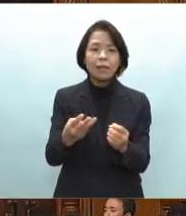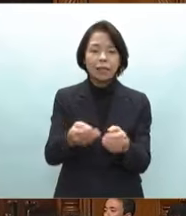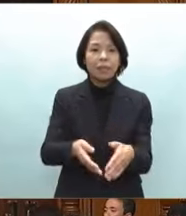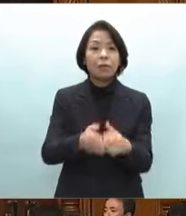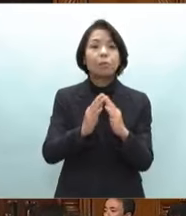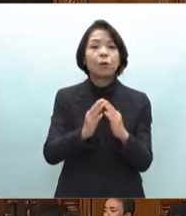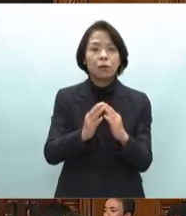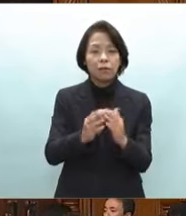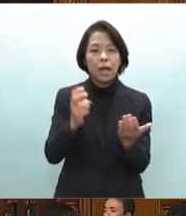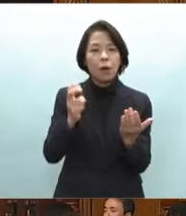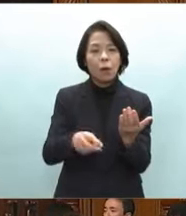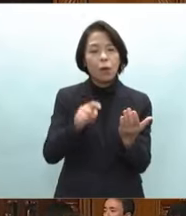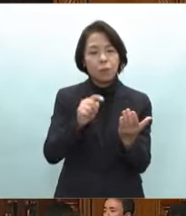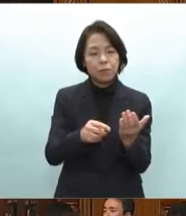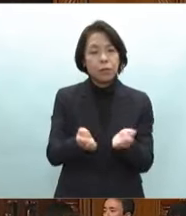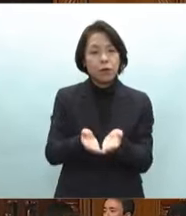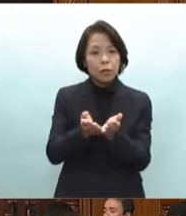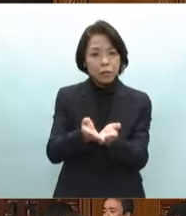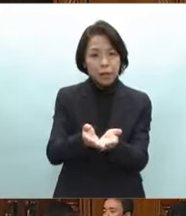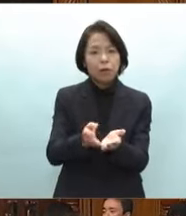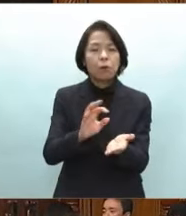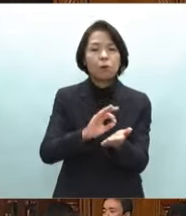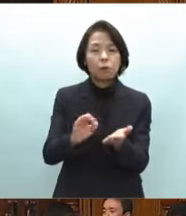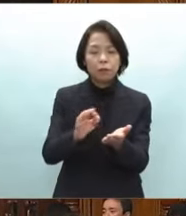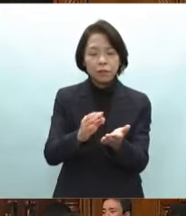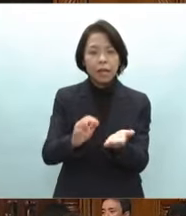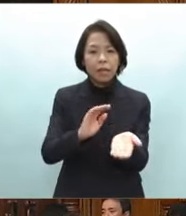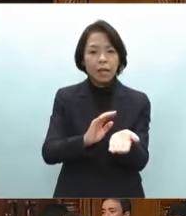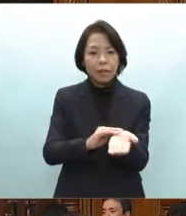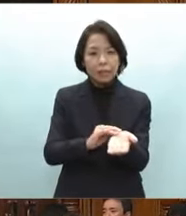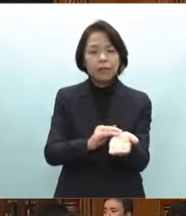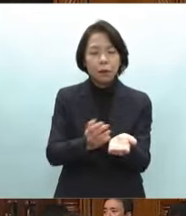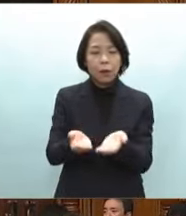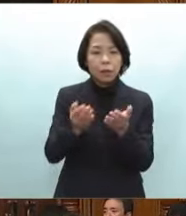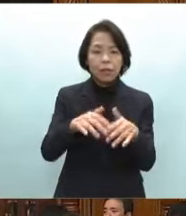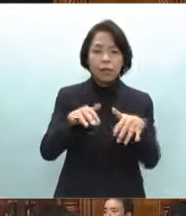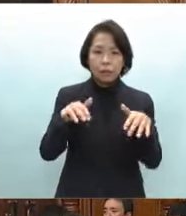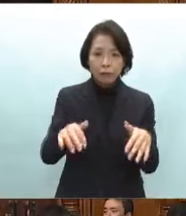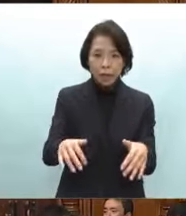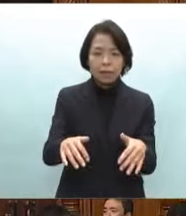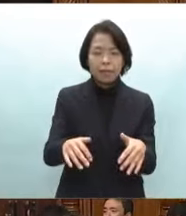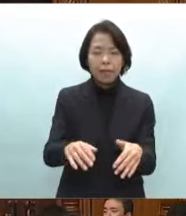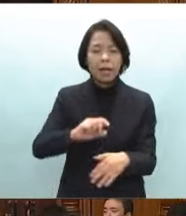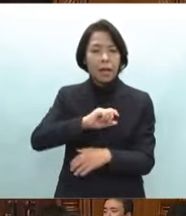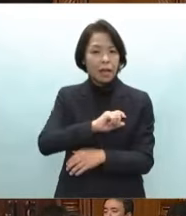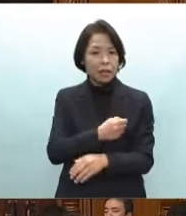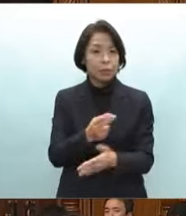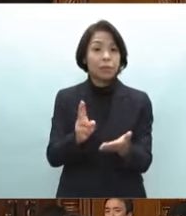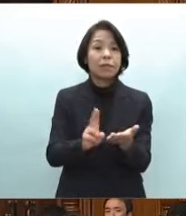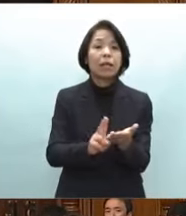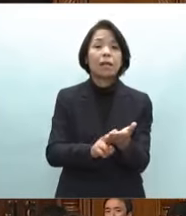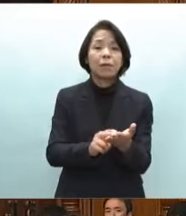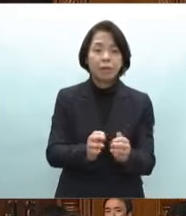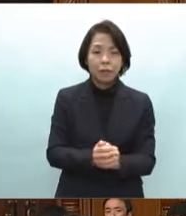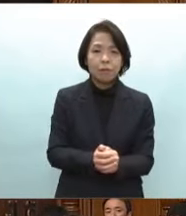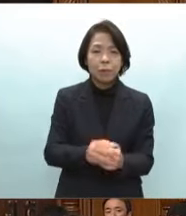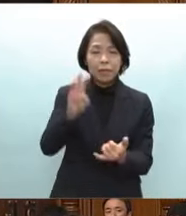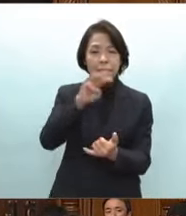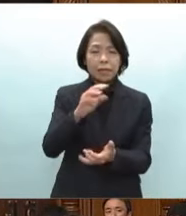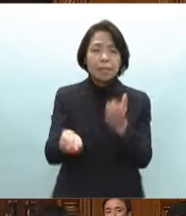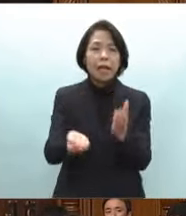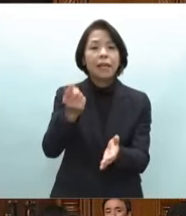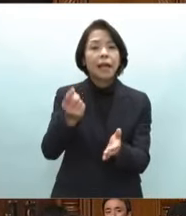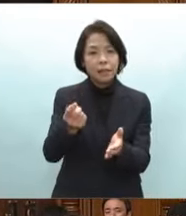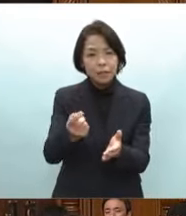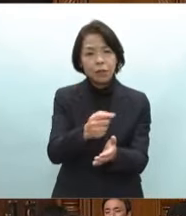舶を活用した医療提供体制の推進に必要な計画の策定が義務付けられておりますが災害時多目